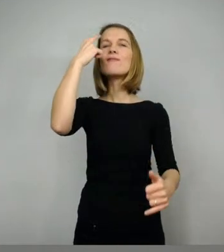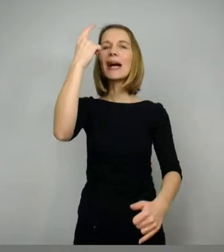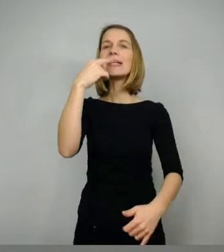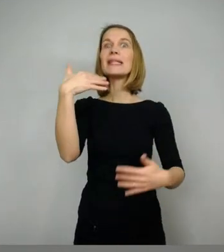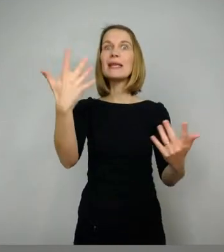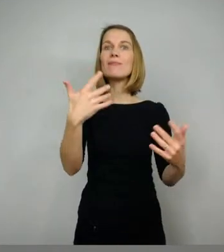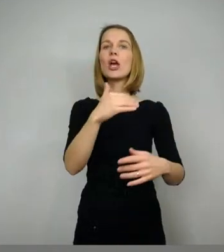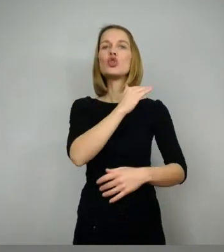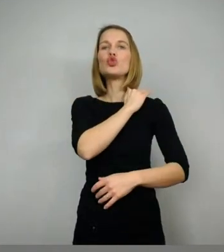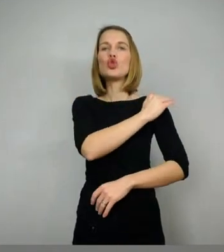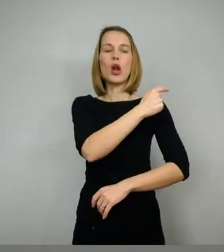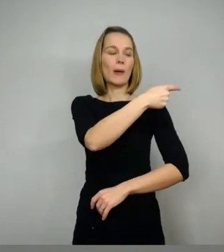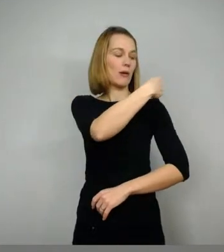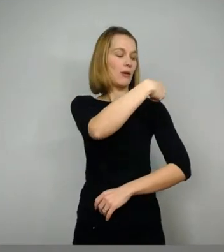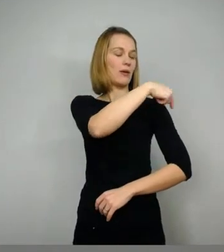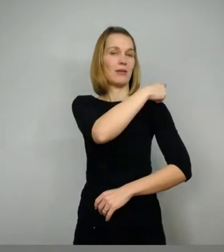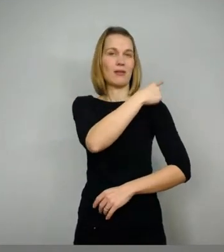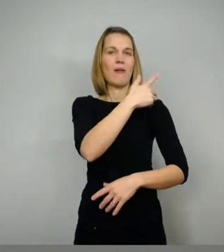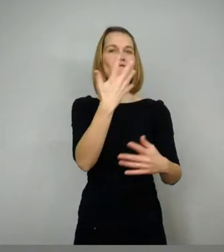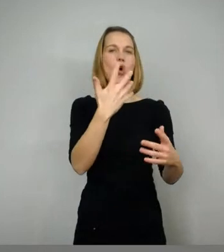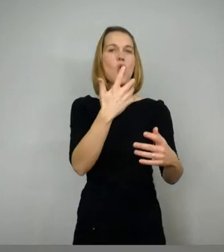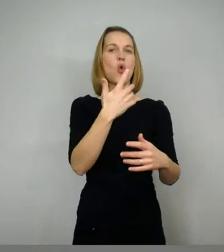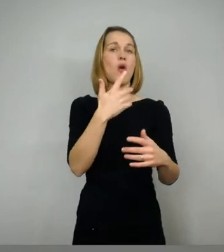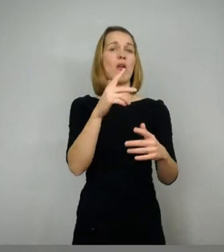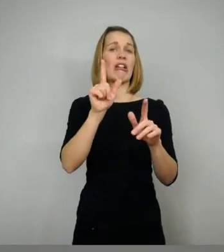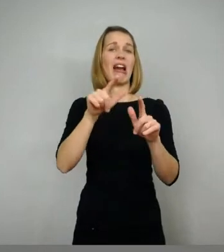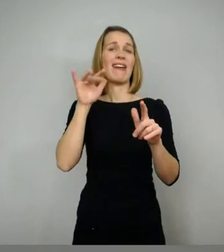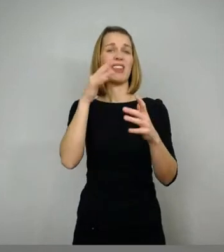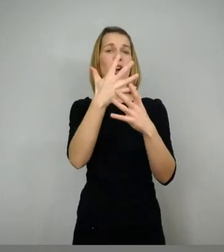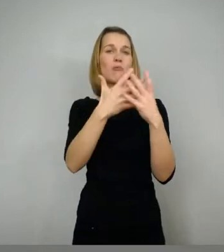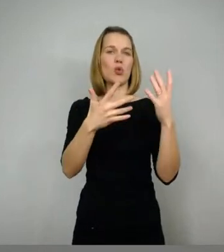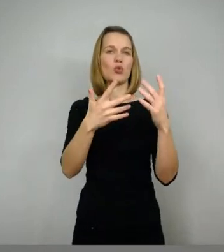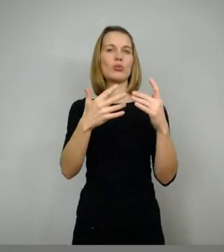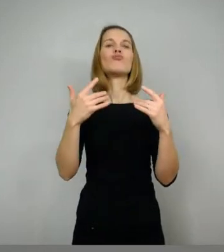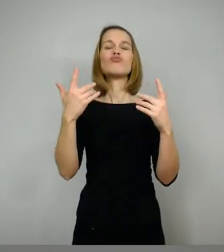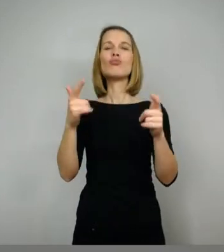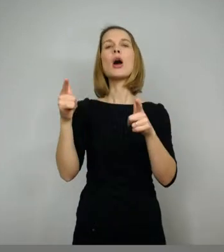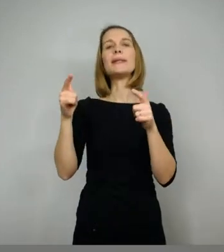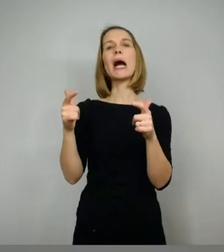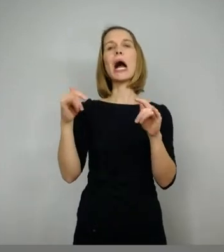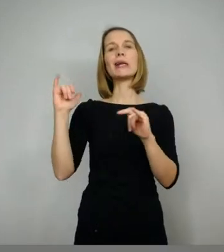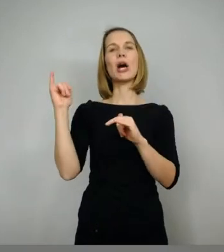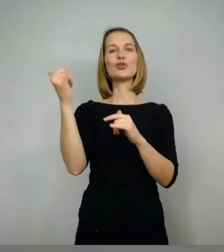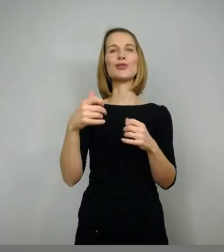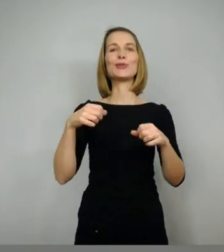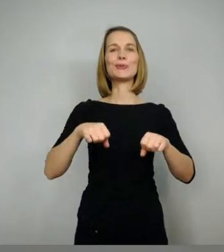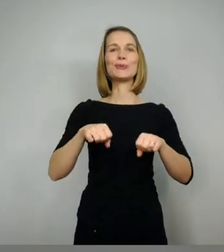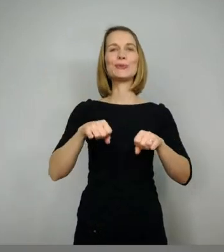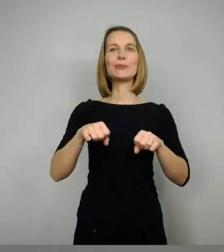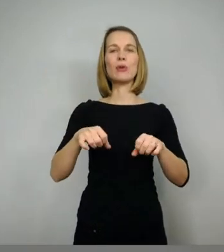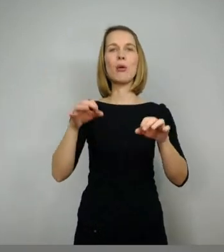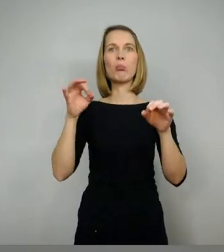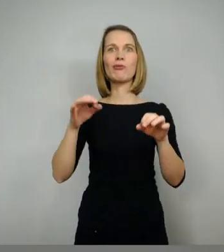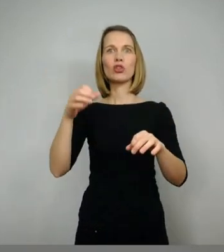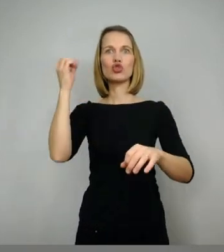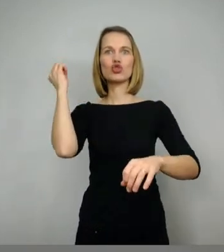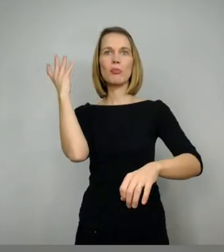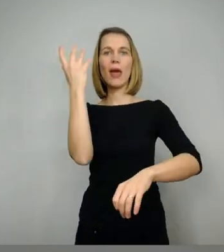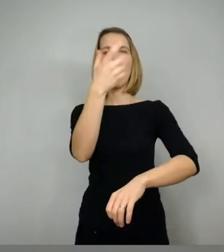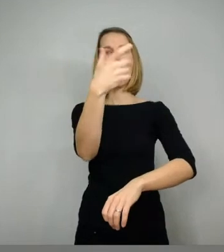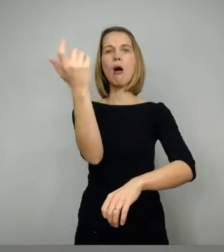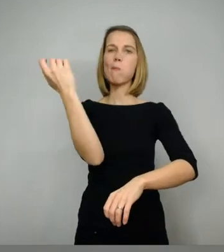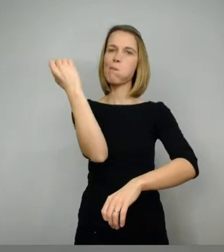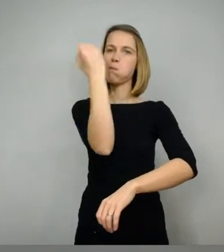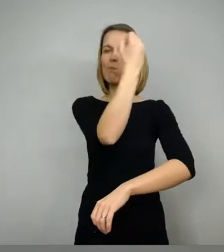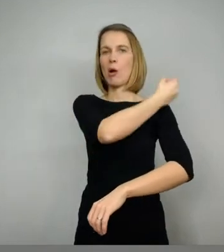Rücken und dort jagt er ihm dann während eines Jagdausfluges einen Speer durch den Rücken. Er schoss ihn durch das